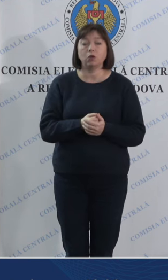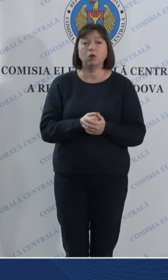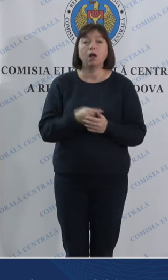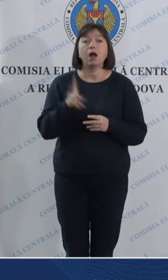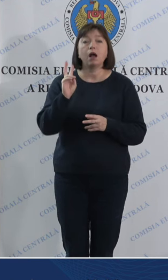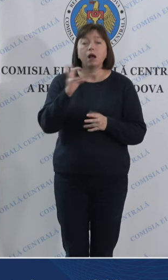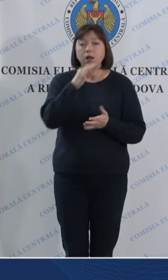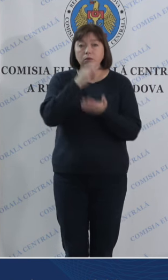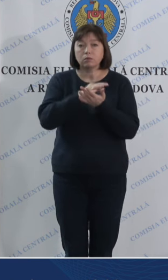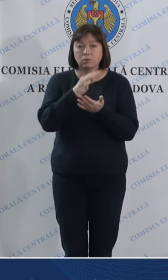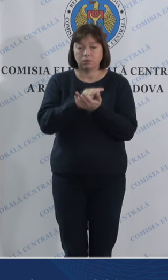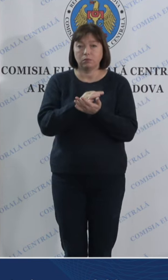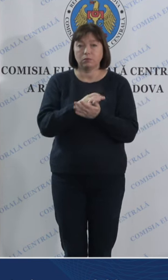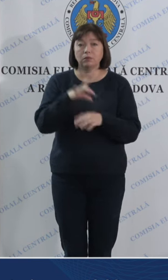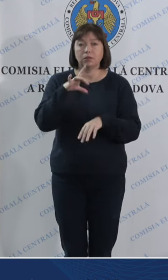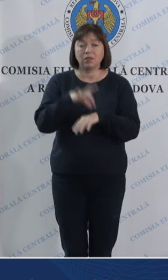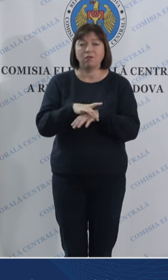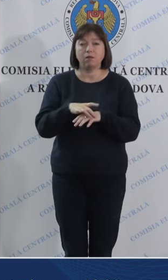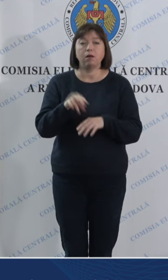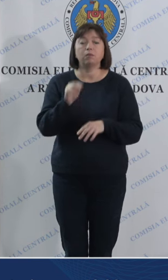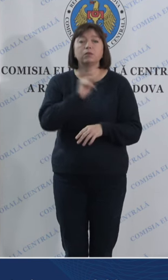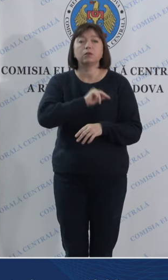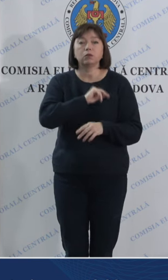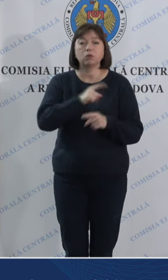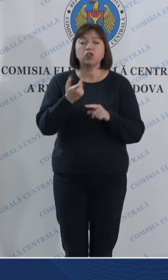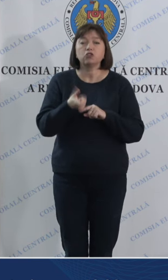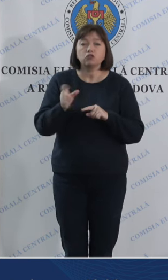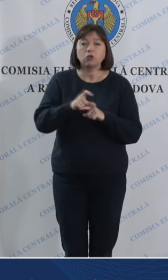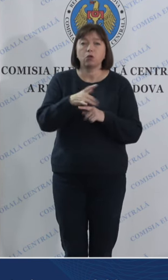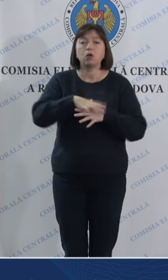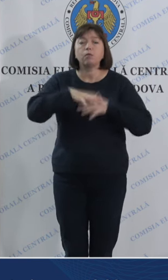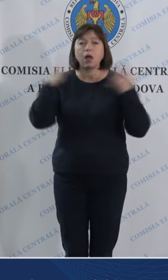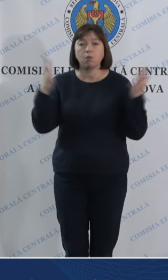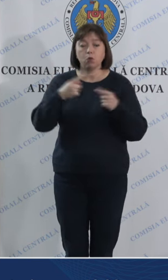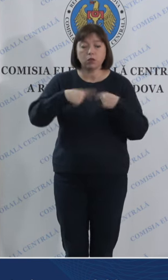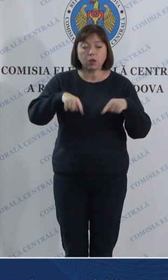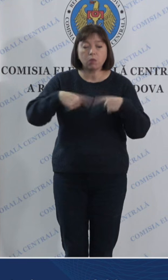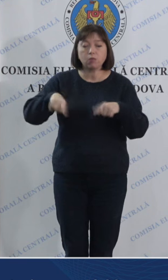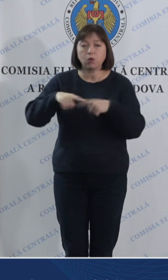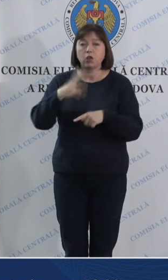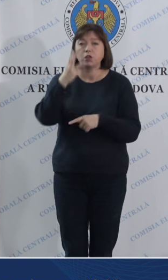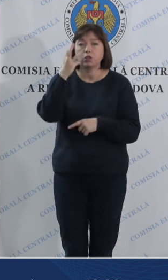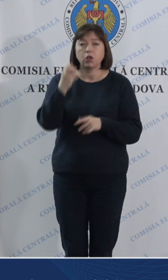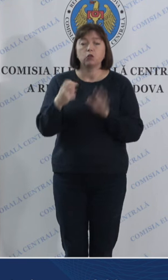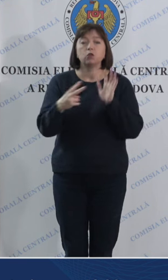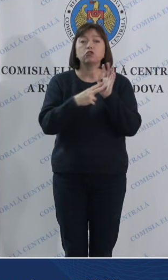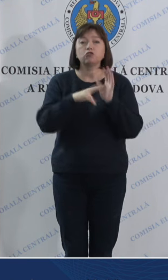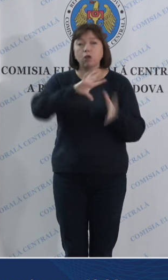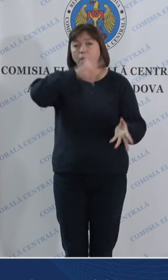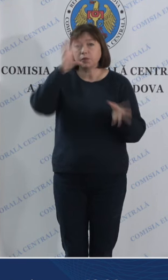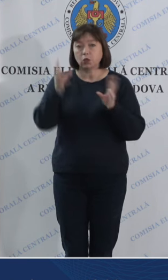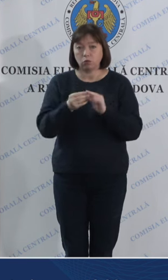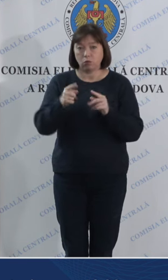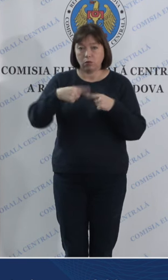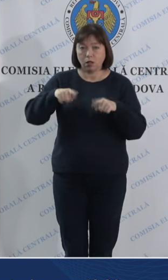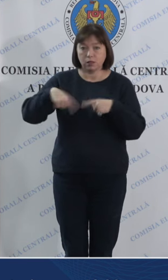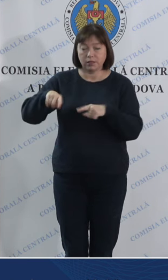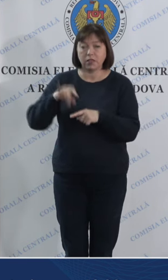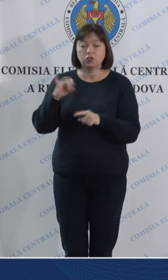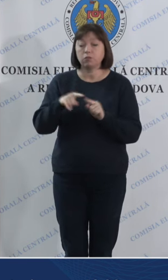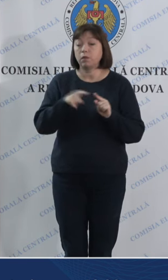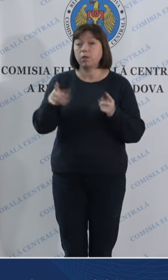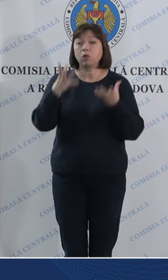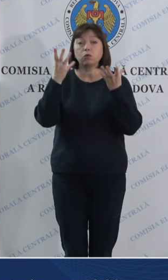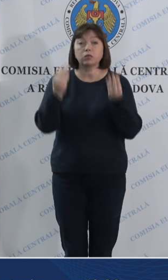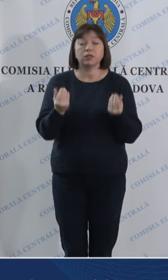cei care gestionează, de fapt, activitatea celor mai multe birouri electorale. Au 307 la număr și pe